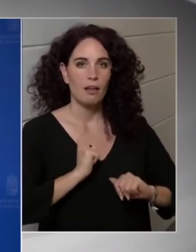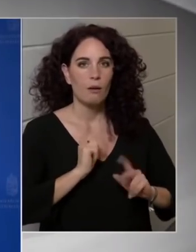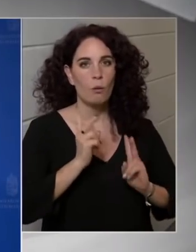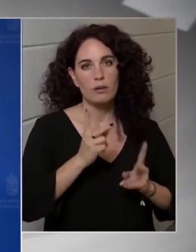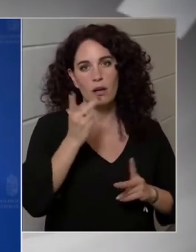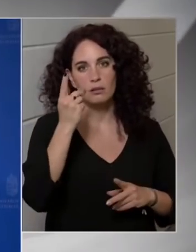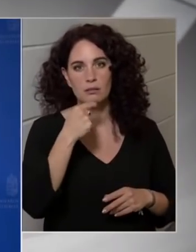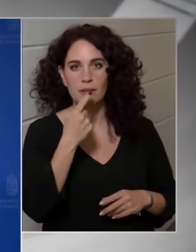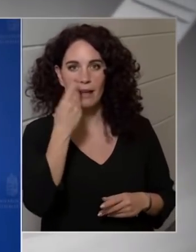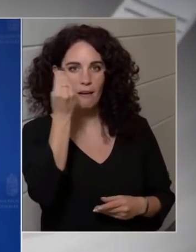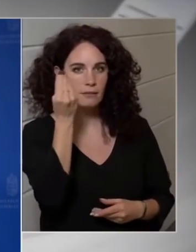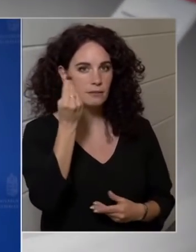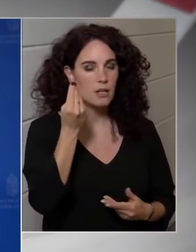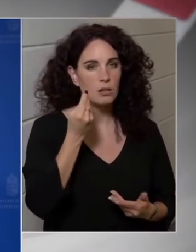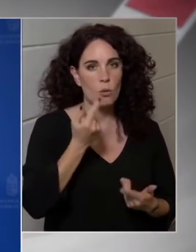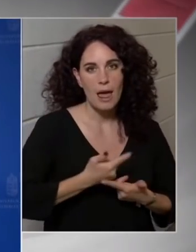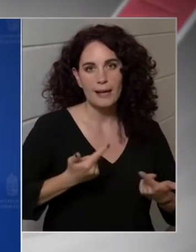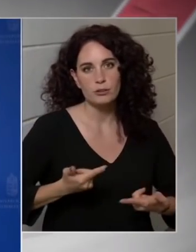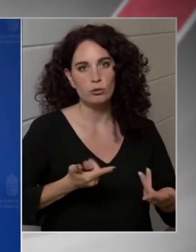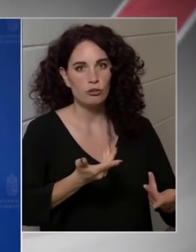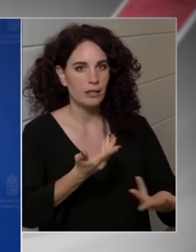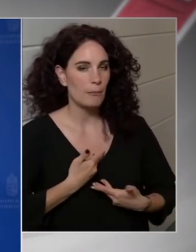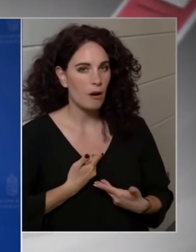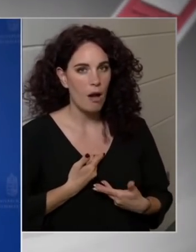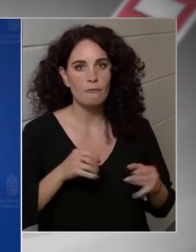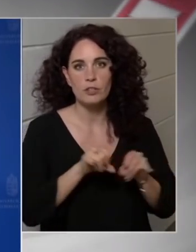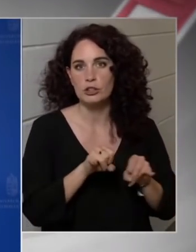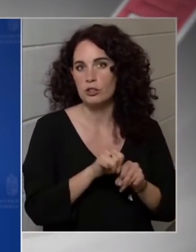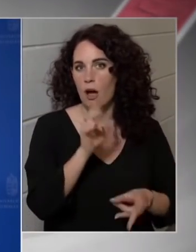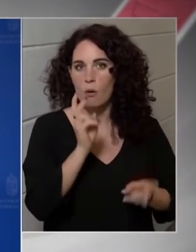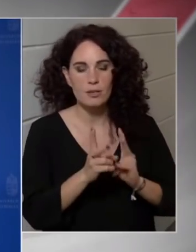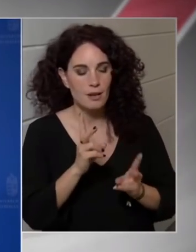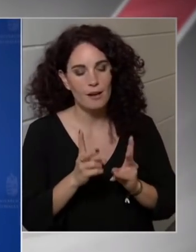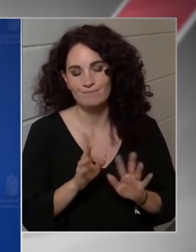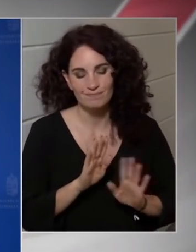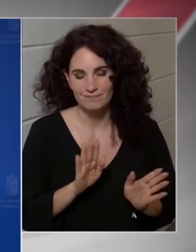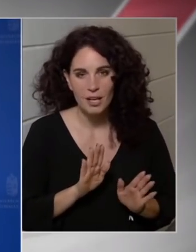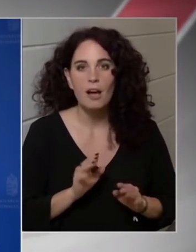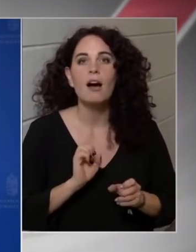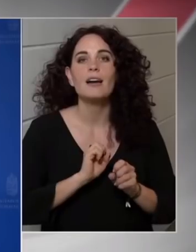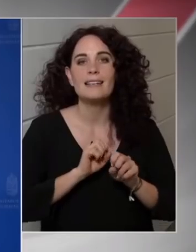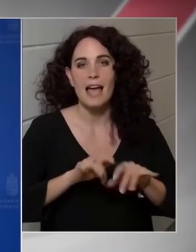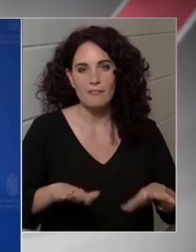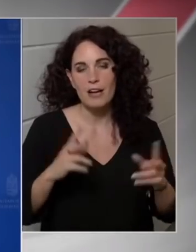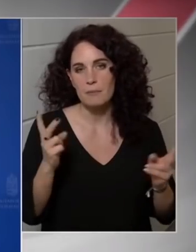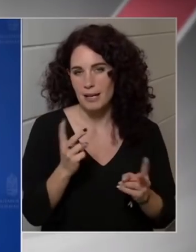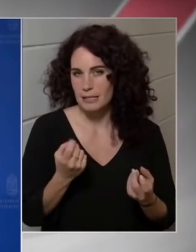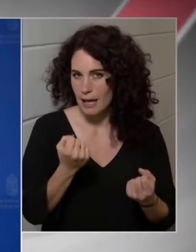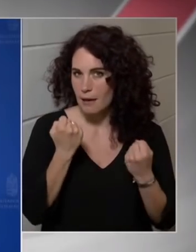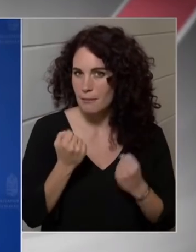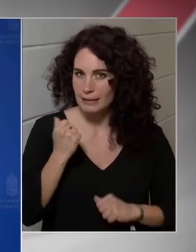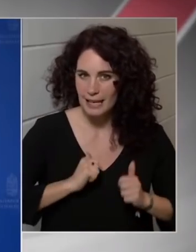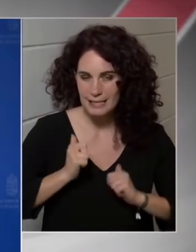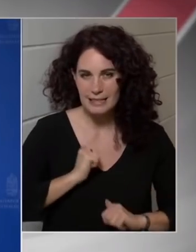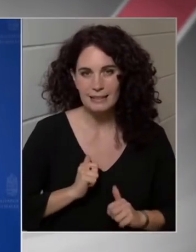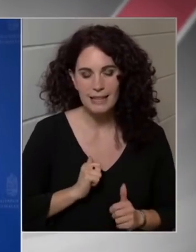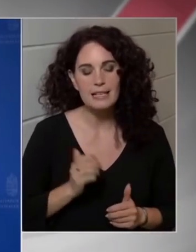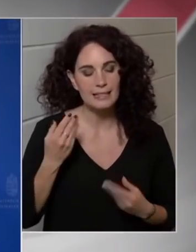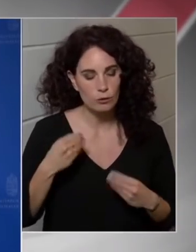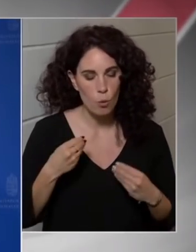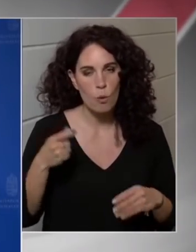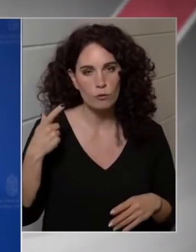nyelvtanulási lehetőségeit, és az sem, hogy vizsgázzon. A járvány pedig ezt megnehezítette. Tehát míg ott ez indokolt és méltányos volt,